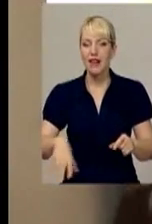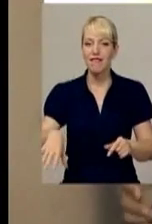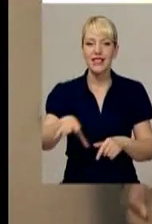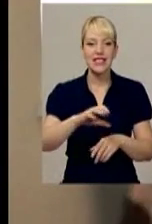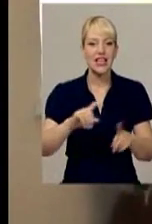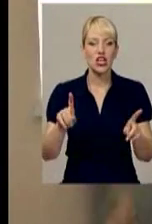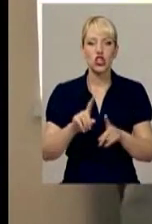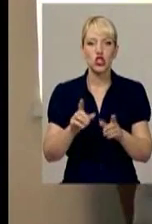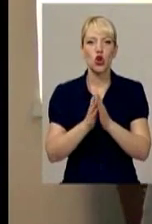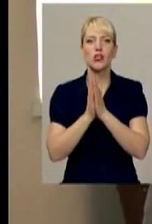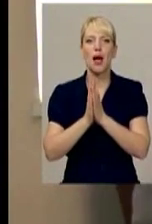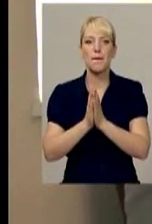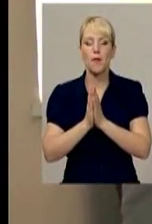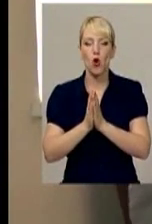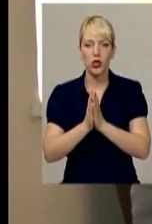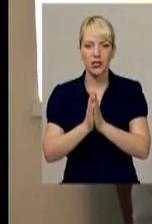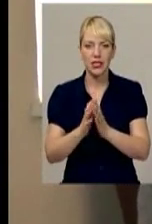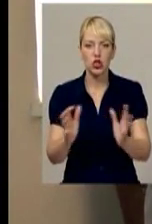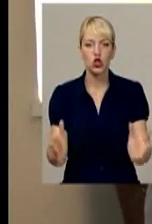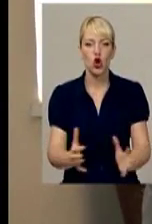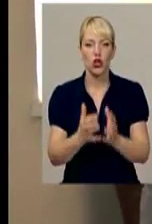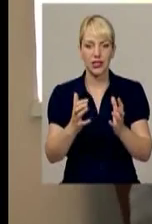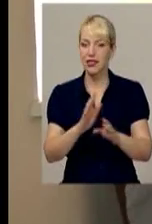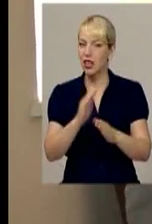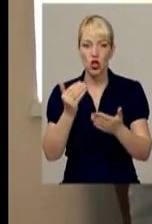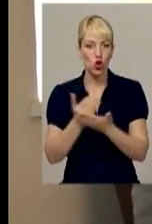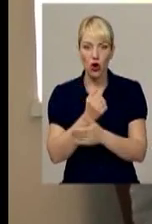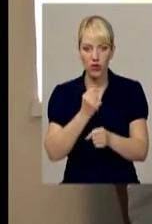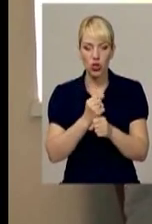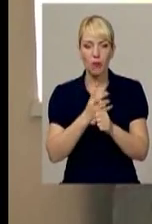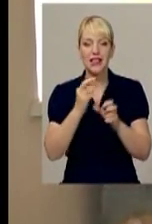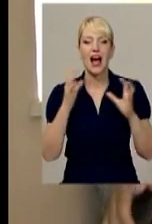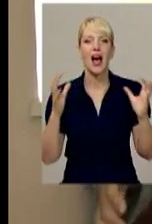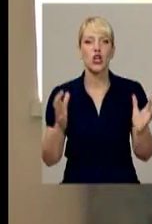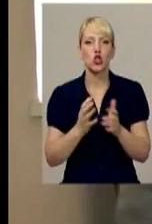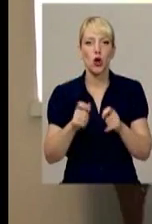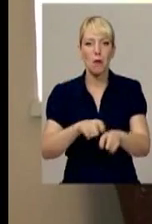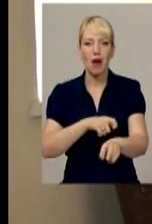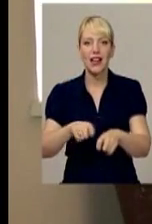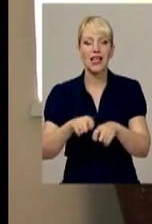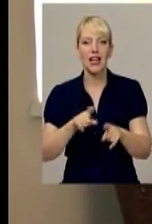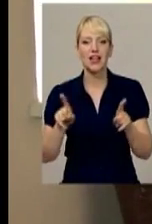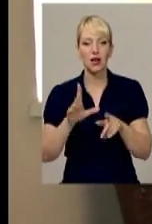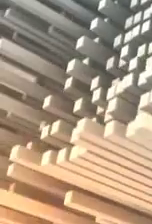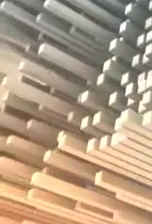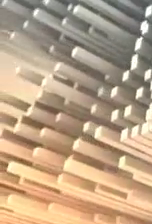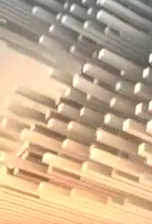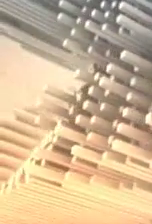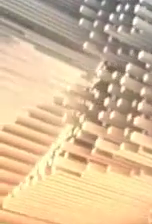намолене, зберігати. Не нове зробити, а зберігати той матеріал, з якого це все діло зроблено.